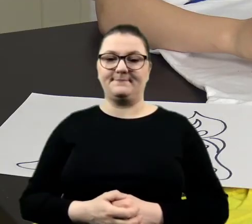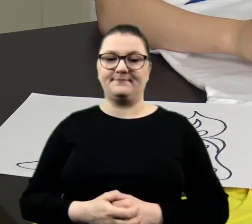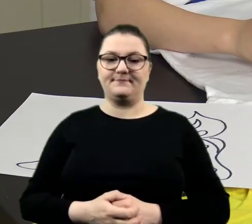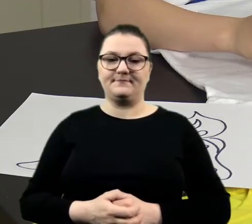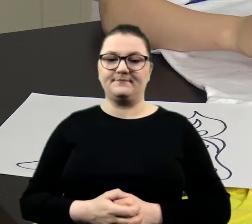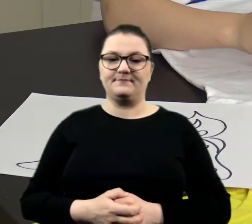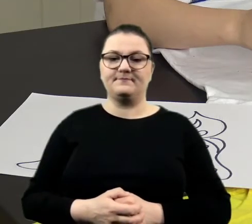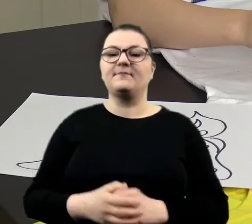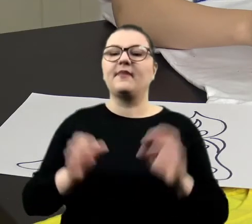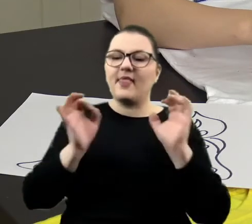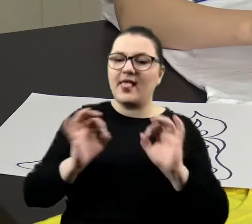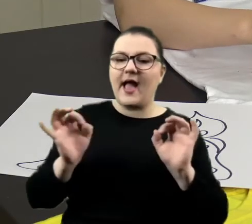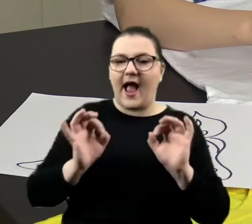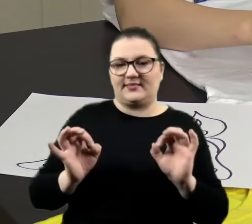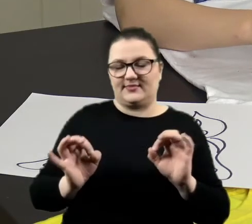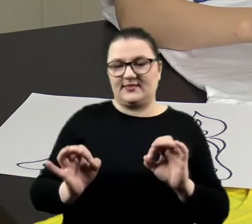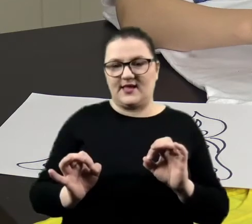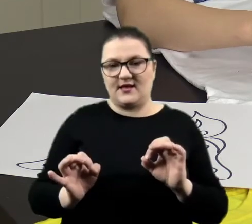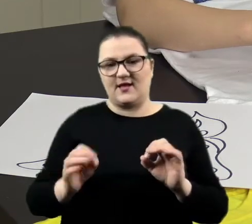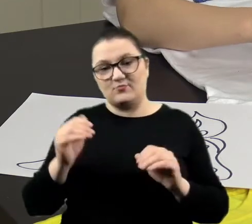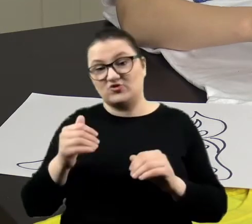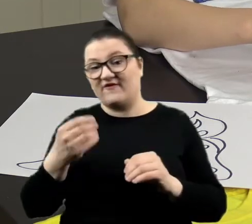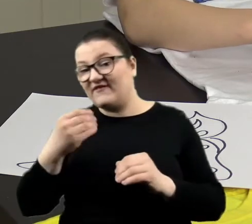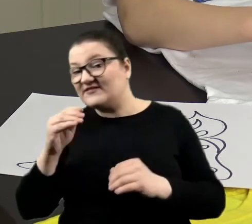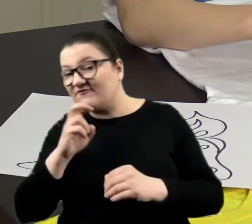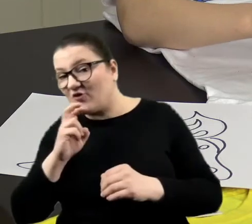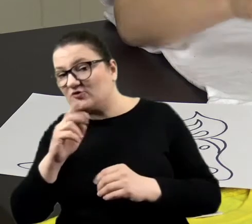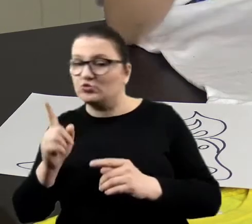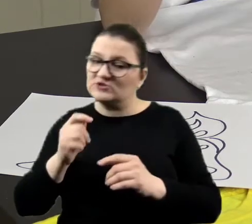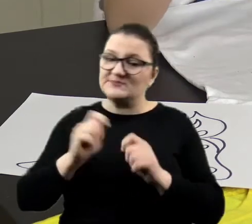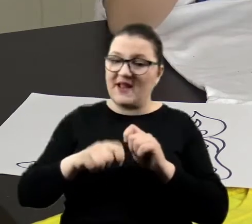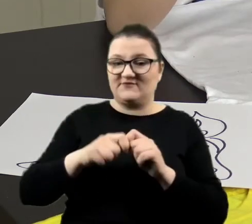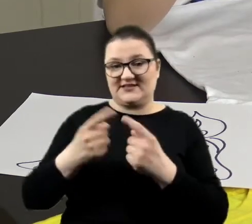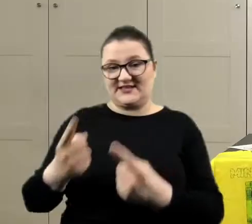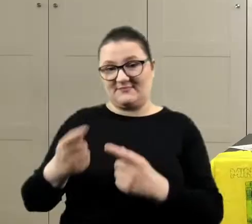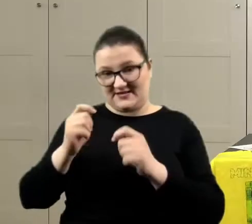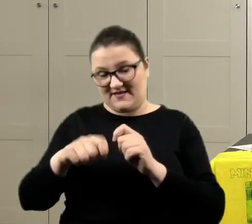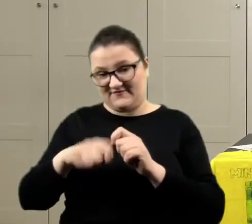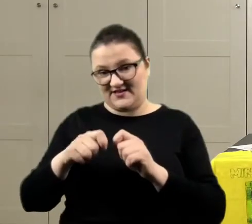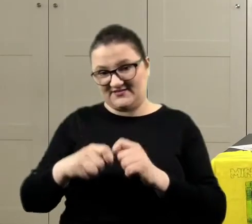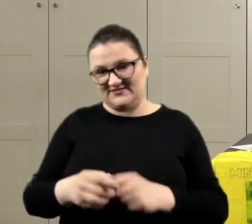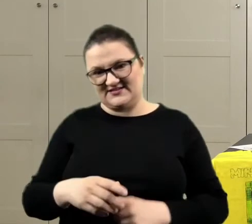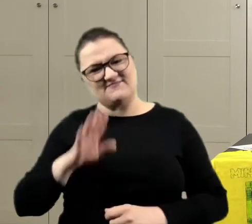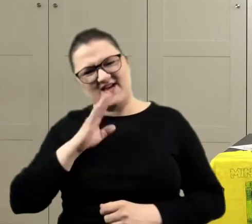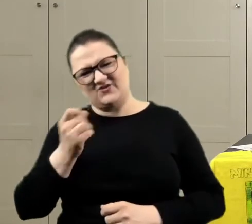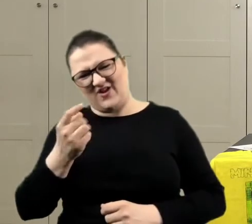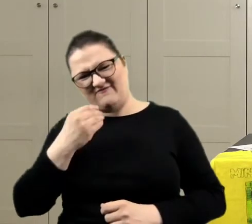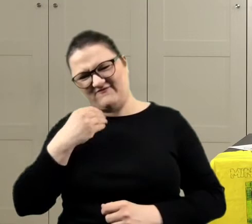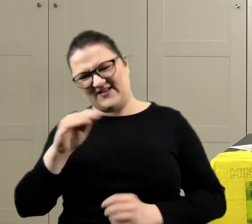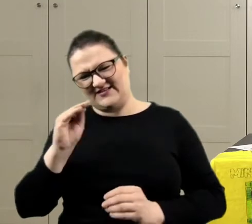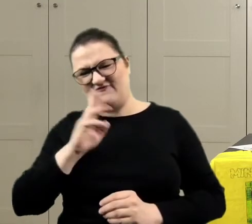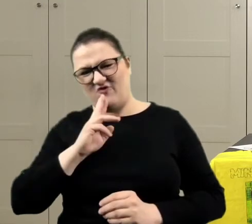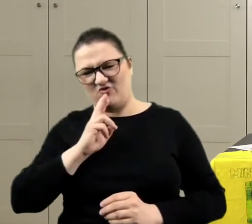No, delikatnie, może trochę więcej musisz mieć wody, musisz sprawdzać, wiesz? No chyba trochę więcej wody, ale